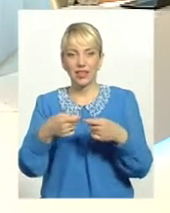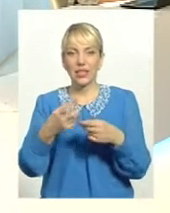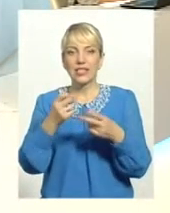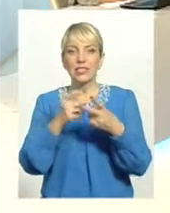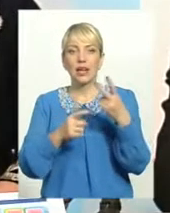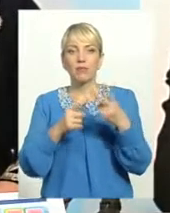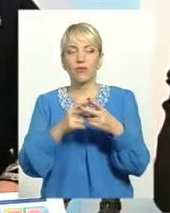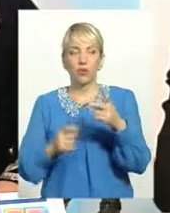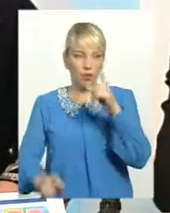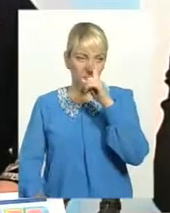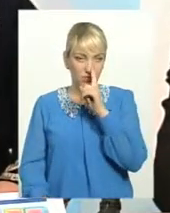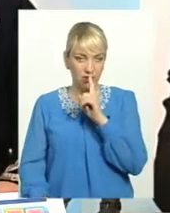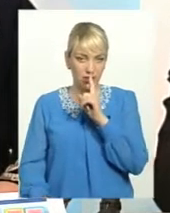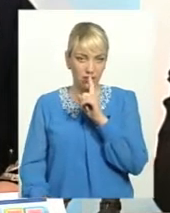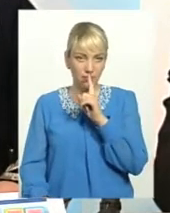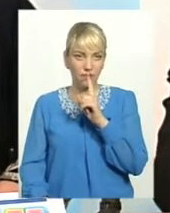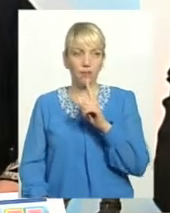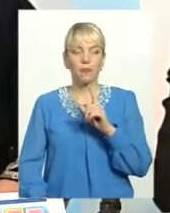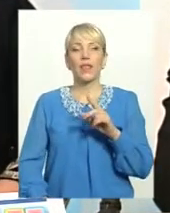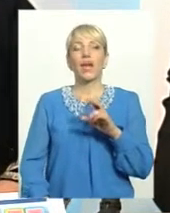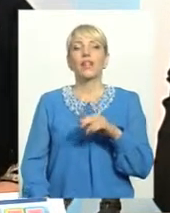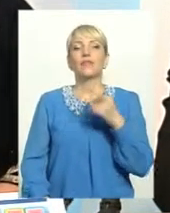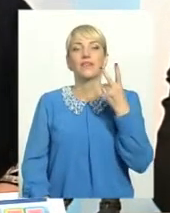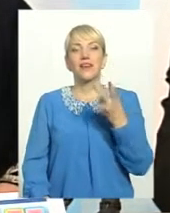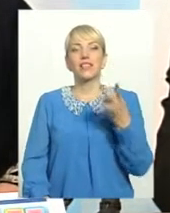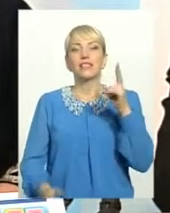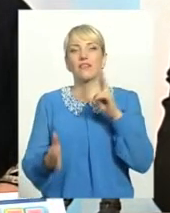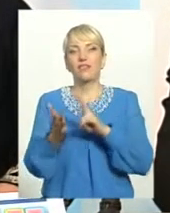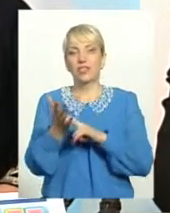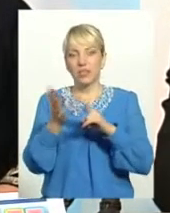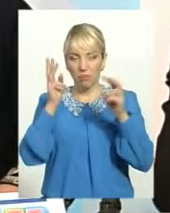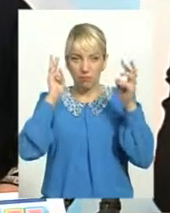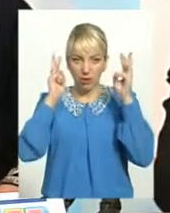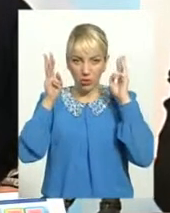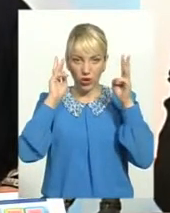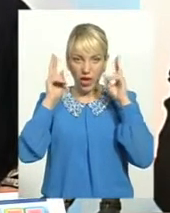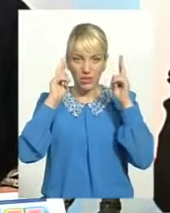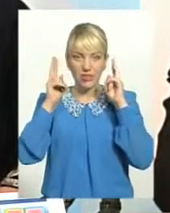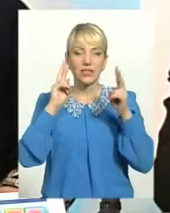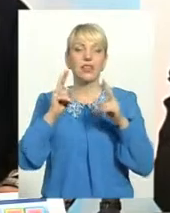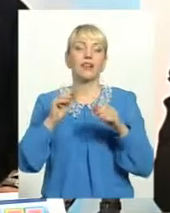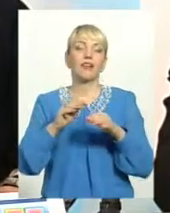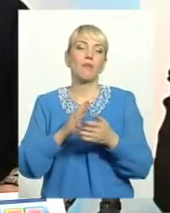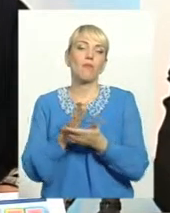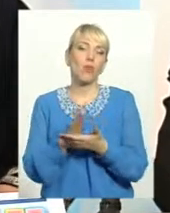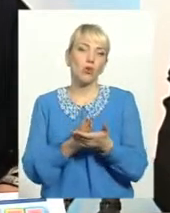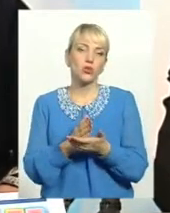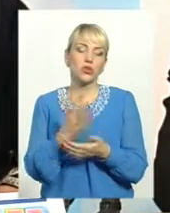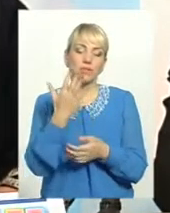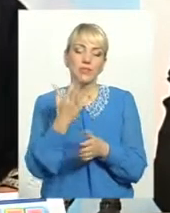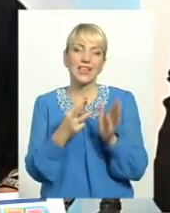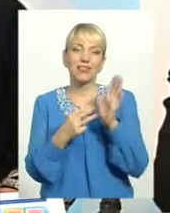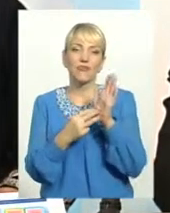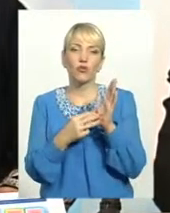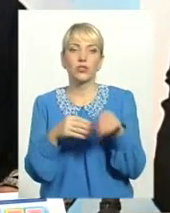місяця. Після тих заходів, що ми вжили. 28 перукарських послуги. Також ми рейди робили по перукарнях. І 58